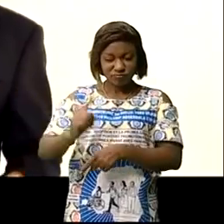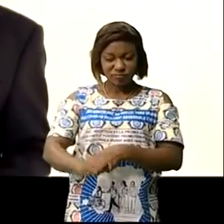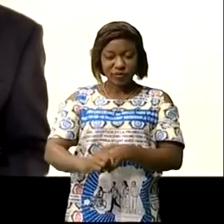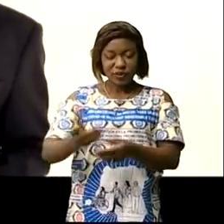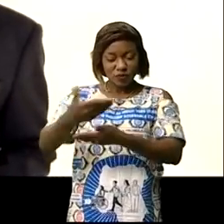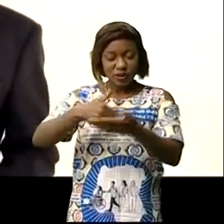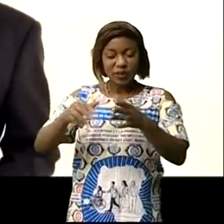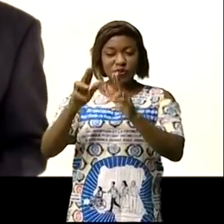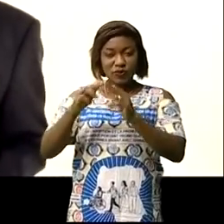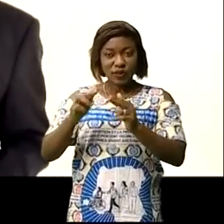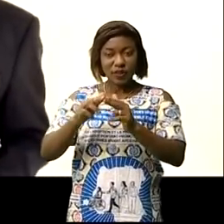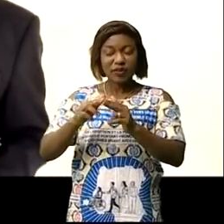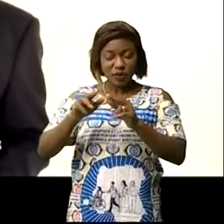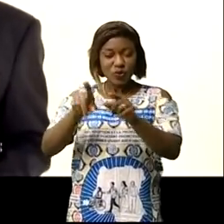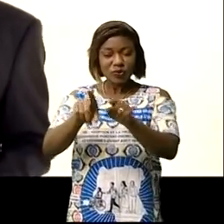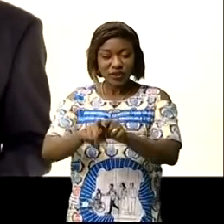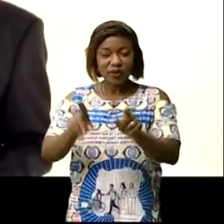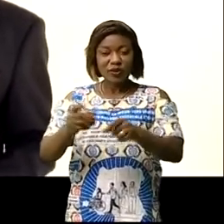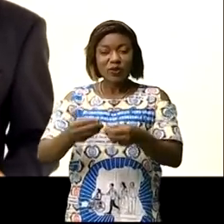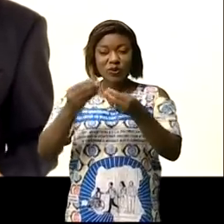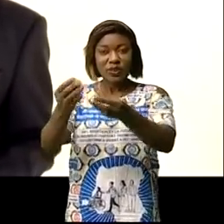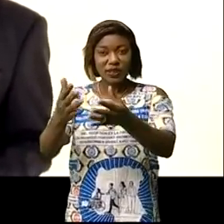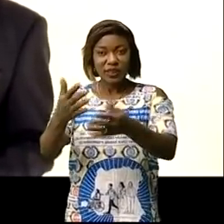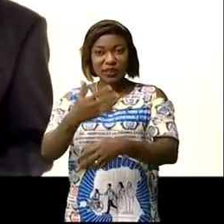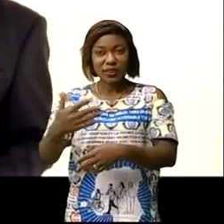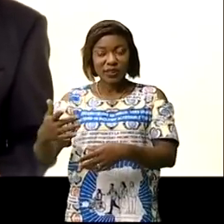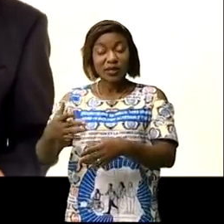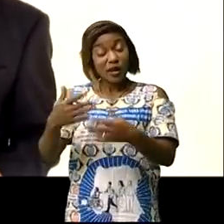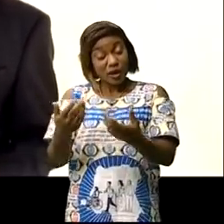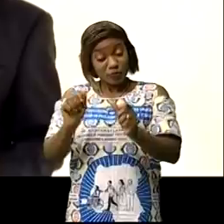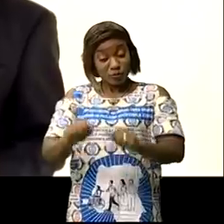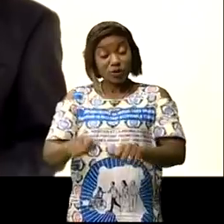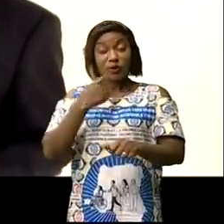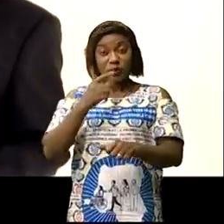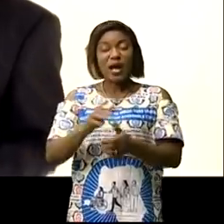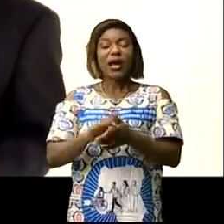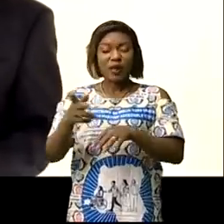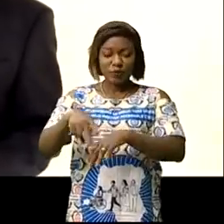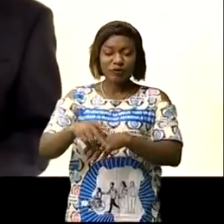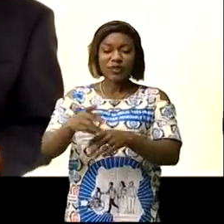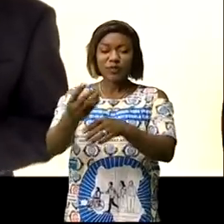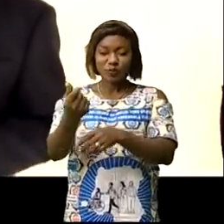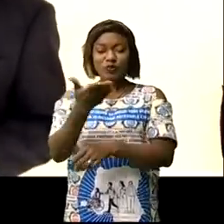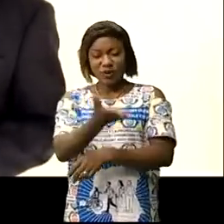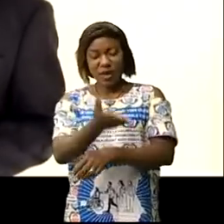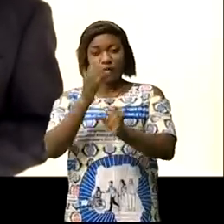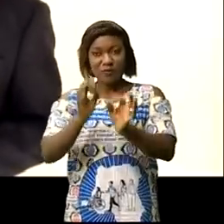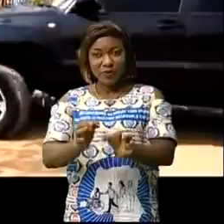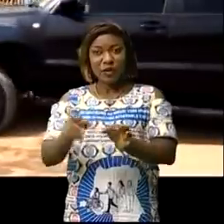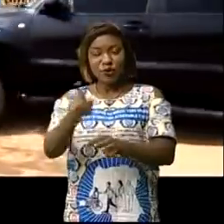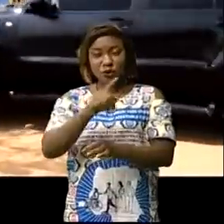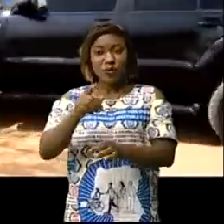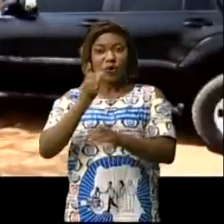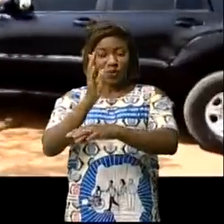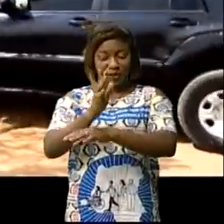Aujourd'hui, vous pouviez dire que la province a des recettes qu'elle réalise et elle va s'acheter, mais vous venez nous donner une leçon.